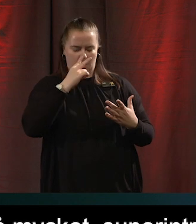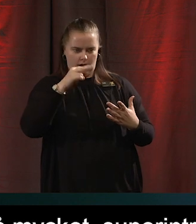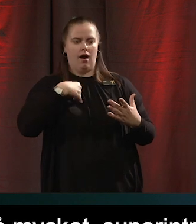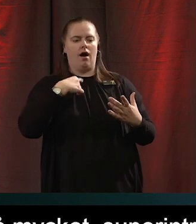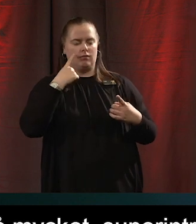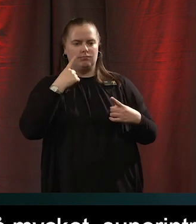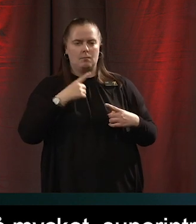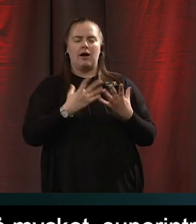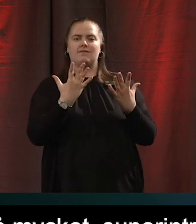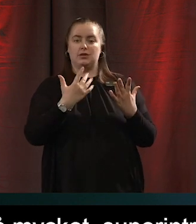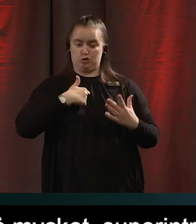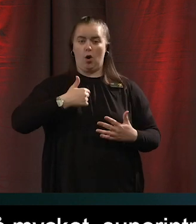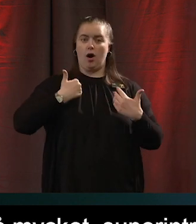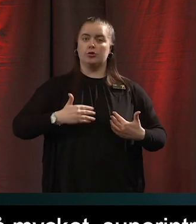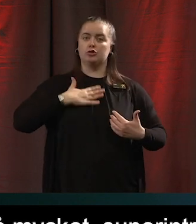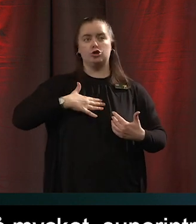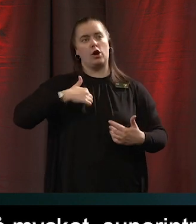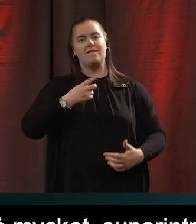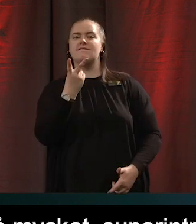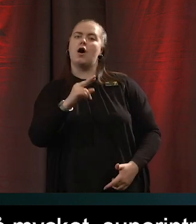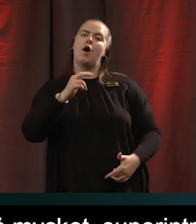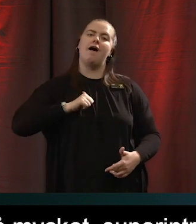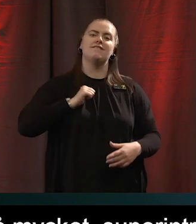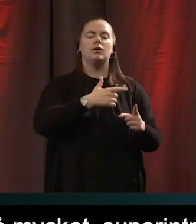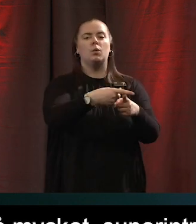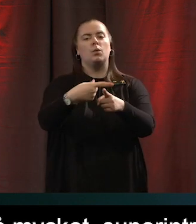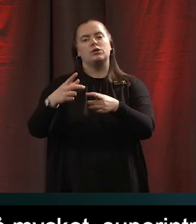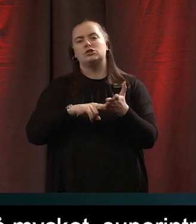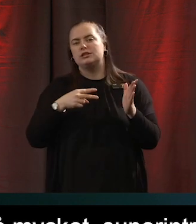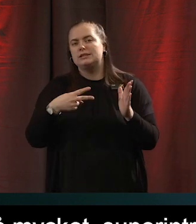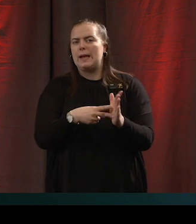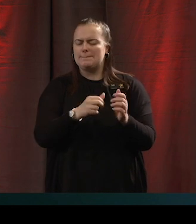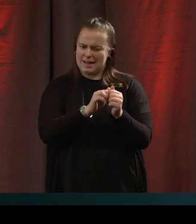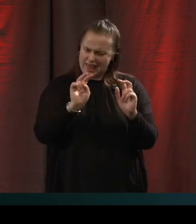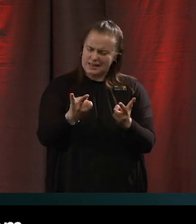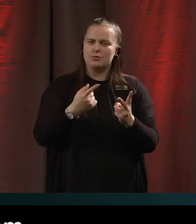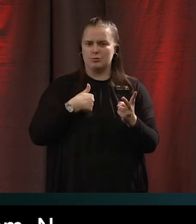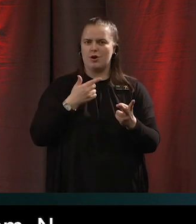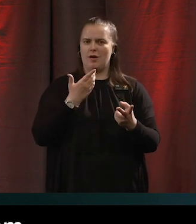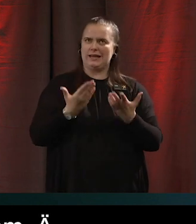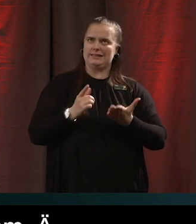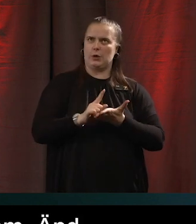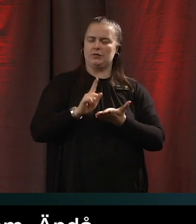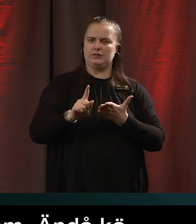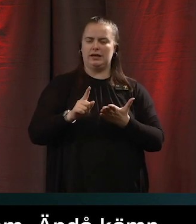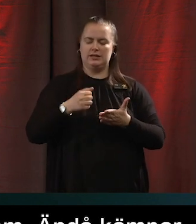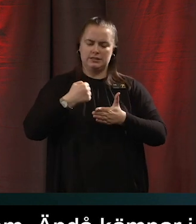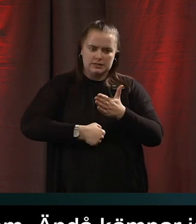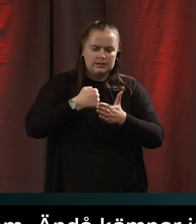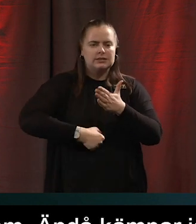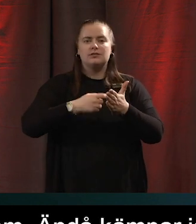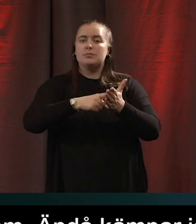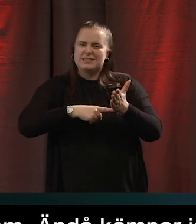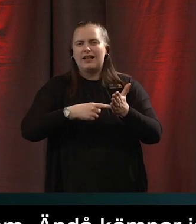Jag tycker att jag är ganska vanan användare av olika typer av system och jag kämpar ofta väldigt mycket ändå särskilt när jag interagerar med myndigheter. Då tänker jag hur kan